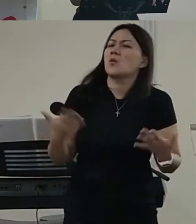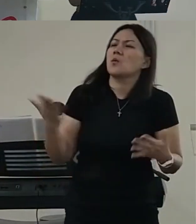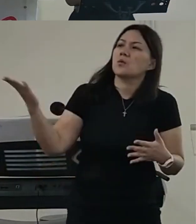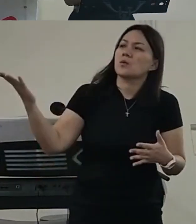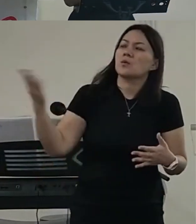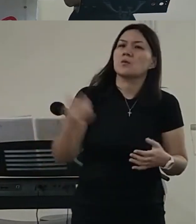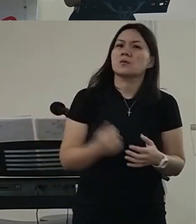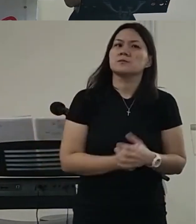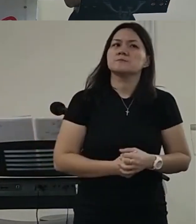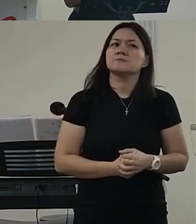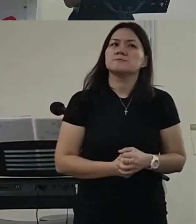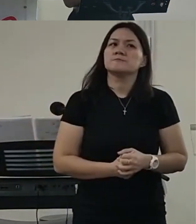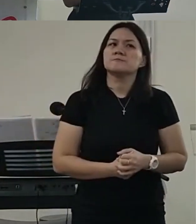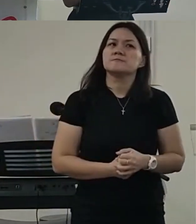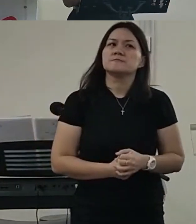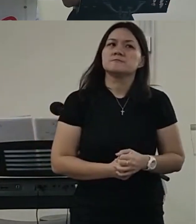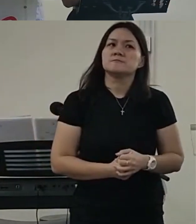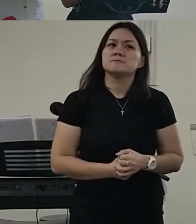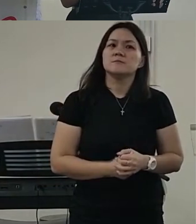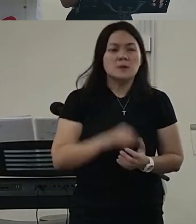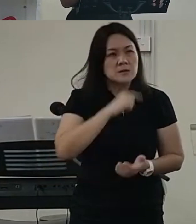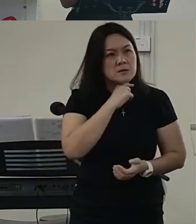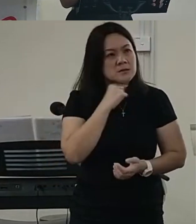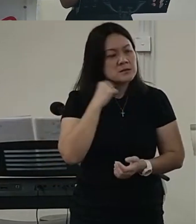我就说弟兄啊你怎样那么